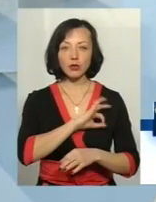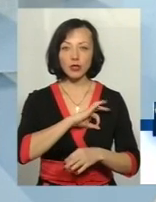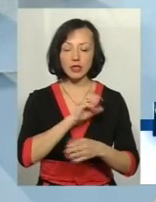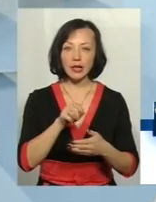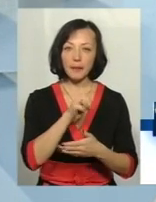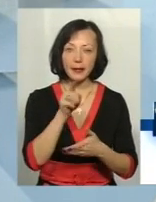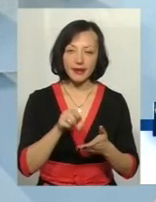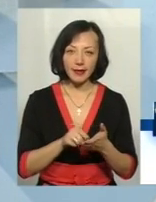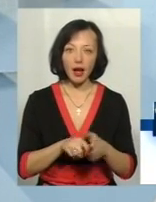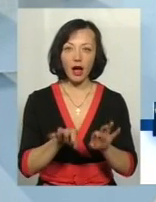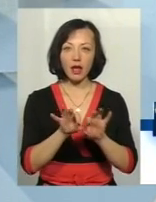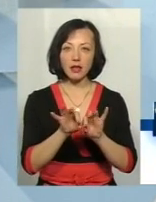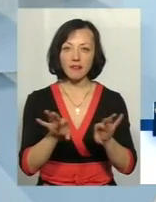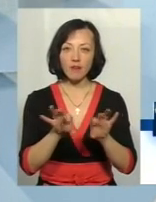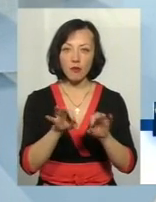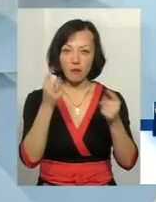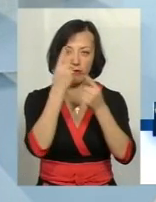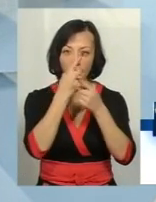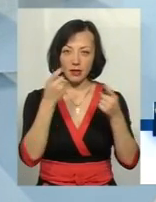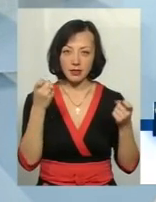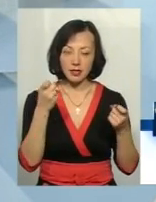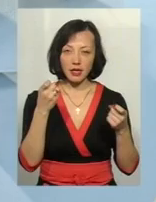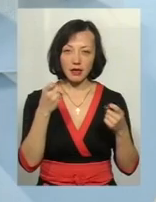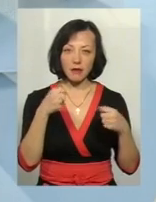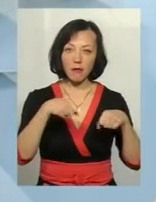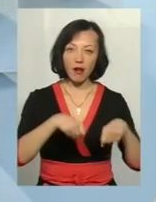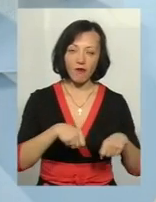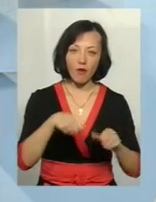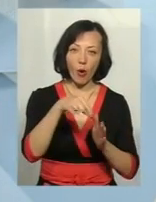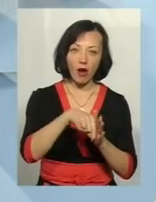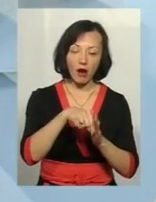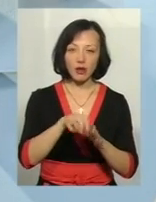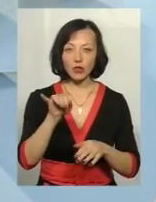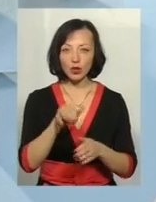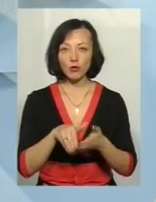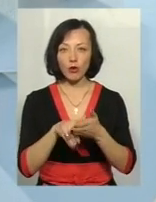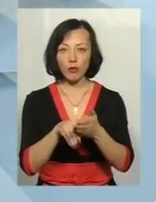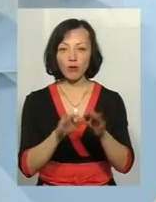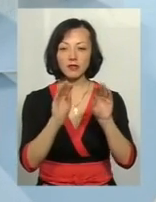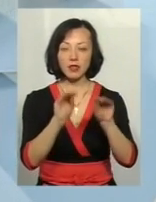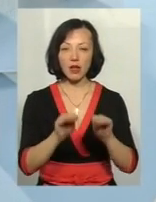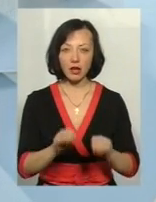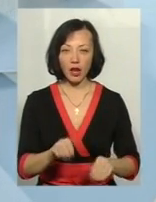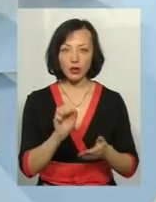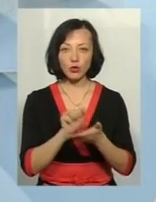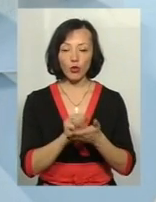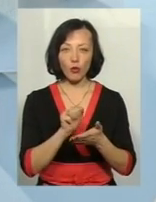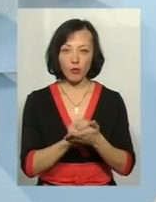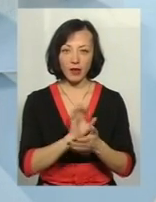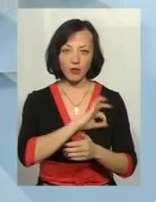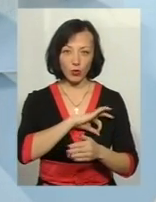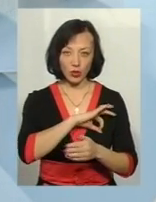інформації правового характеру, а також допомога у складанні документів правового